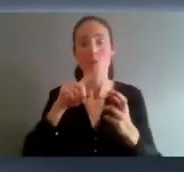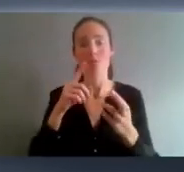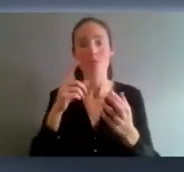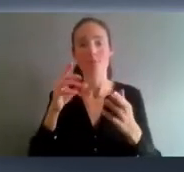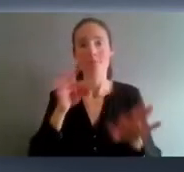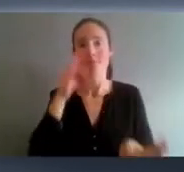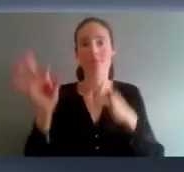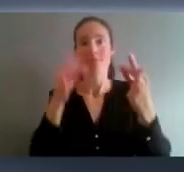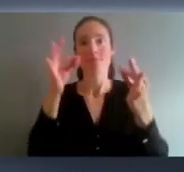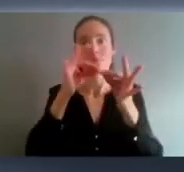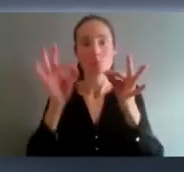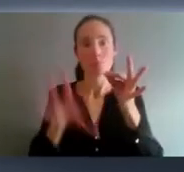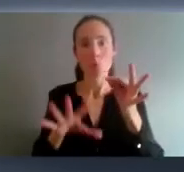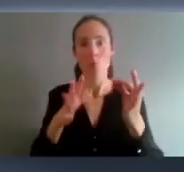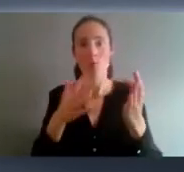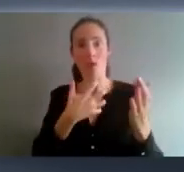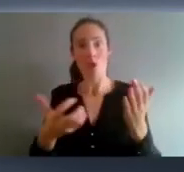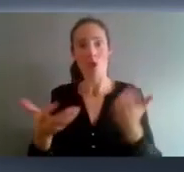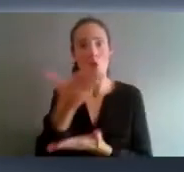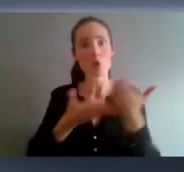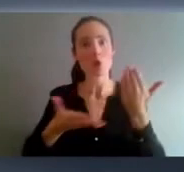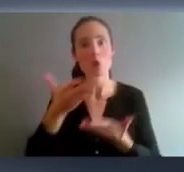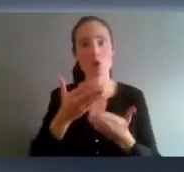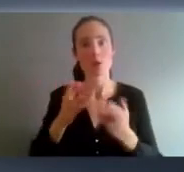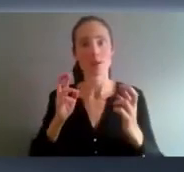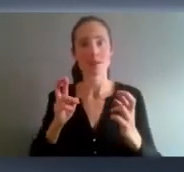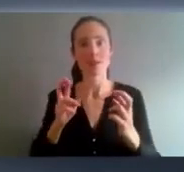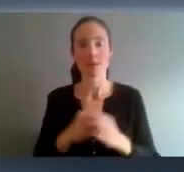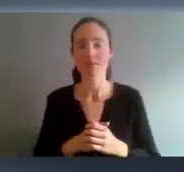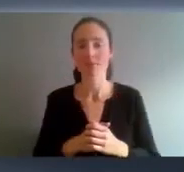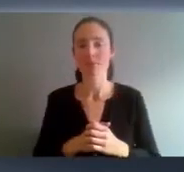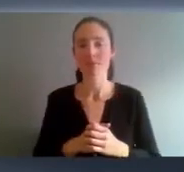'avoir regardé cette vidéo !